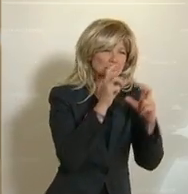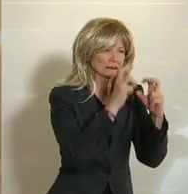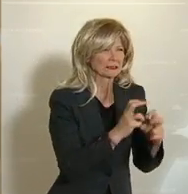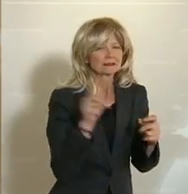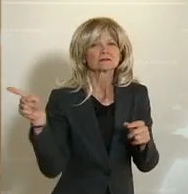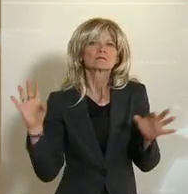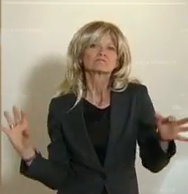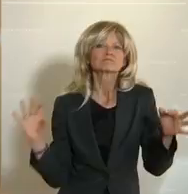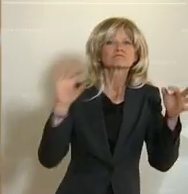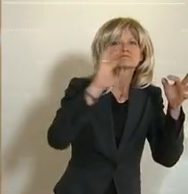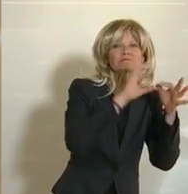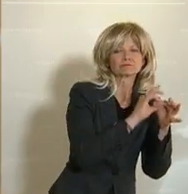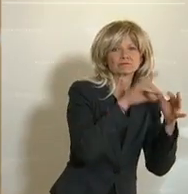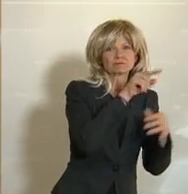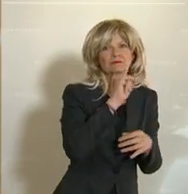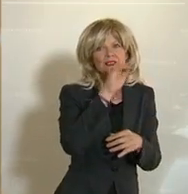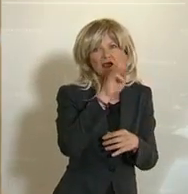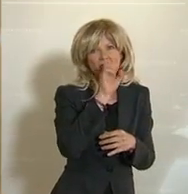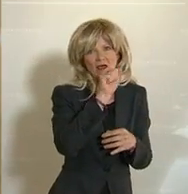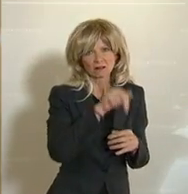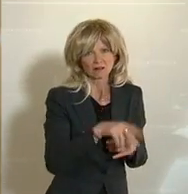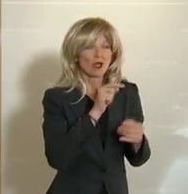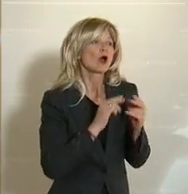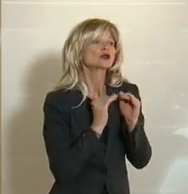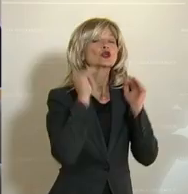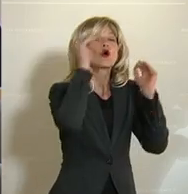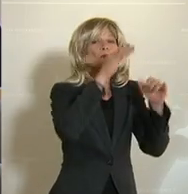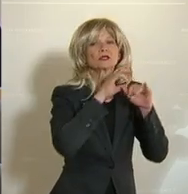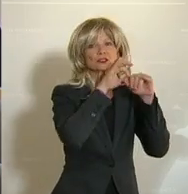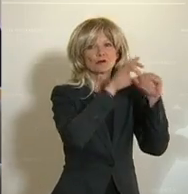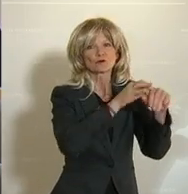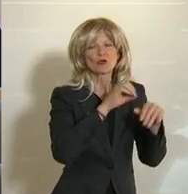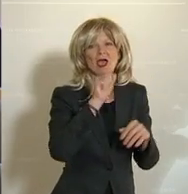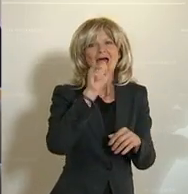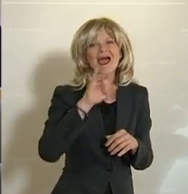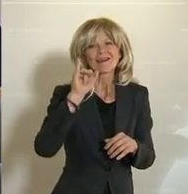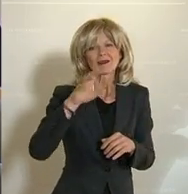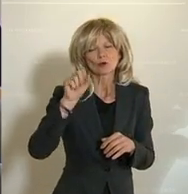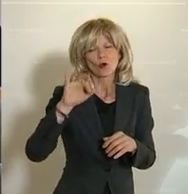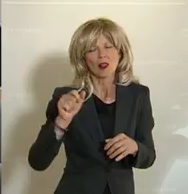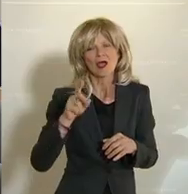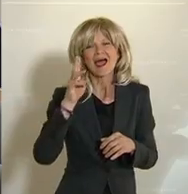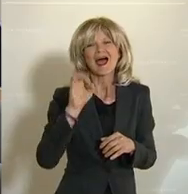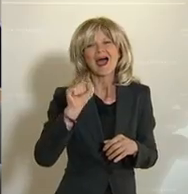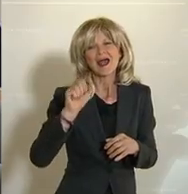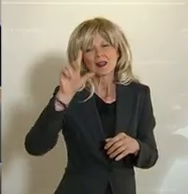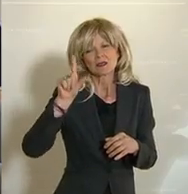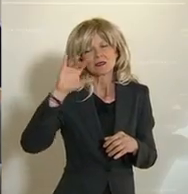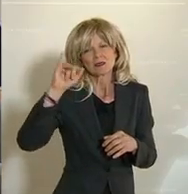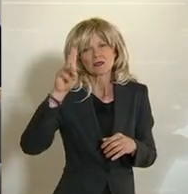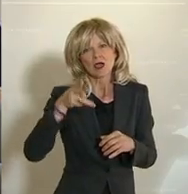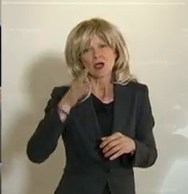auch dem obersten Führer im Iran, Ayatollah Ali Khamenei, verpflichtet.